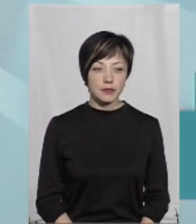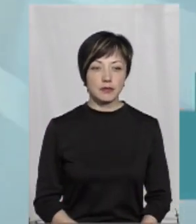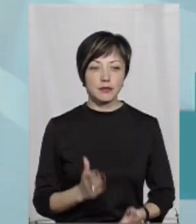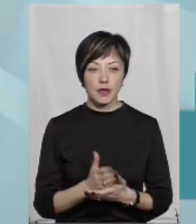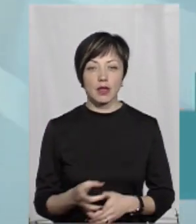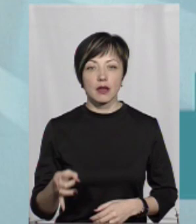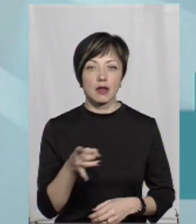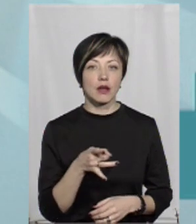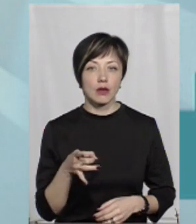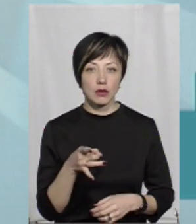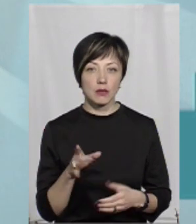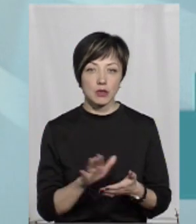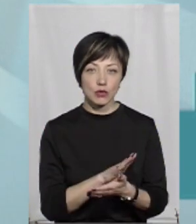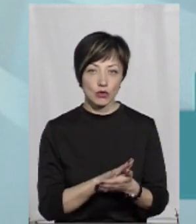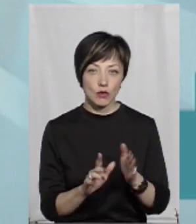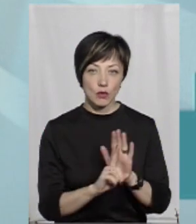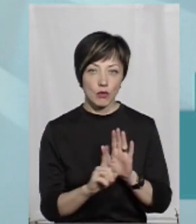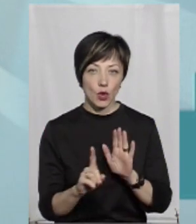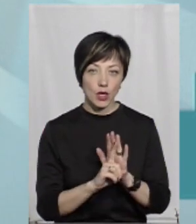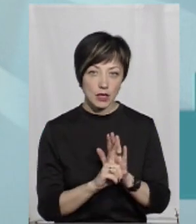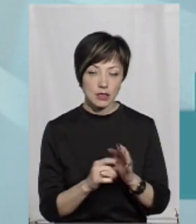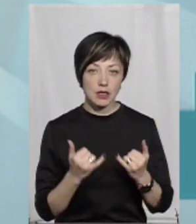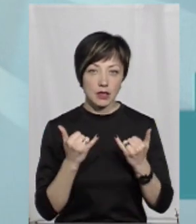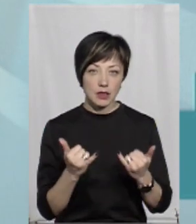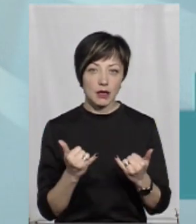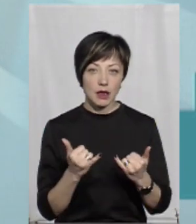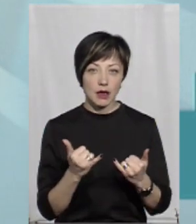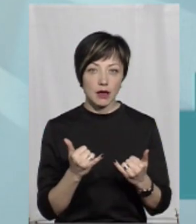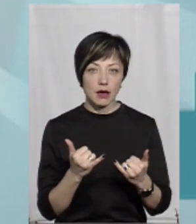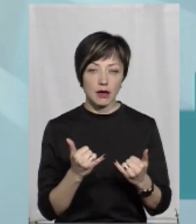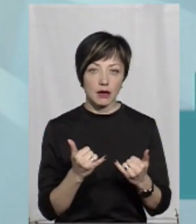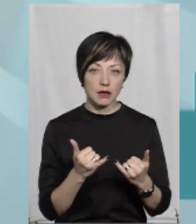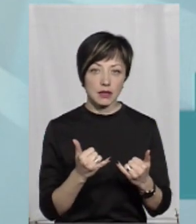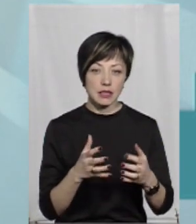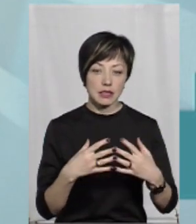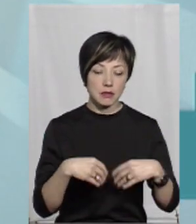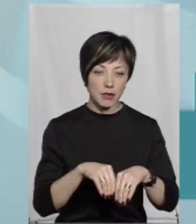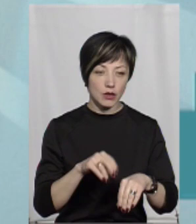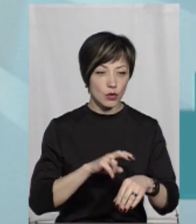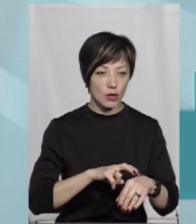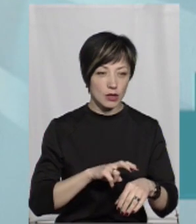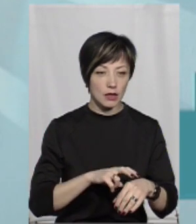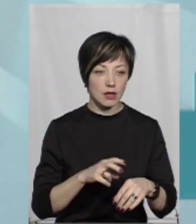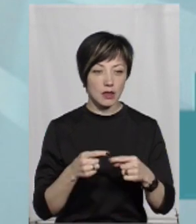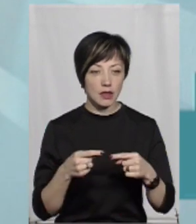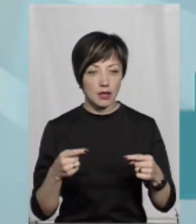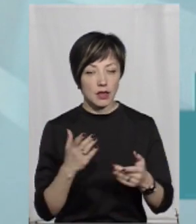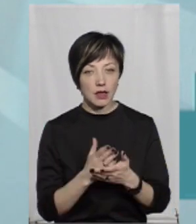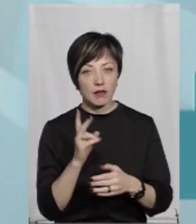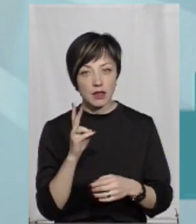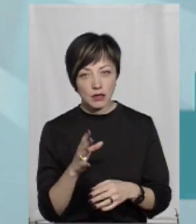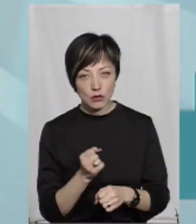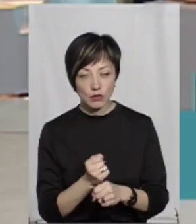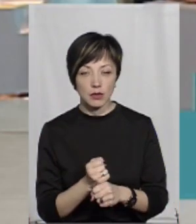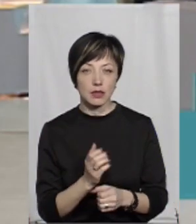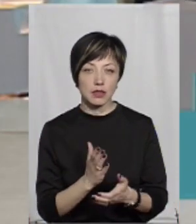є такі райони, які виділи безкоштовний проїзд для фельдшера, для сімейного лікаря. Є ще квартири